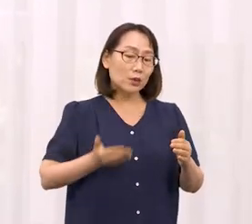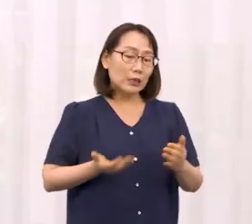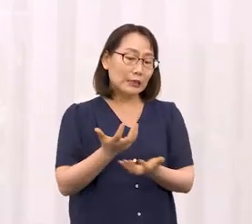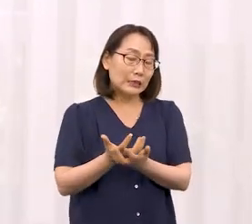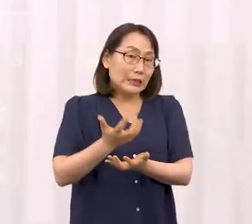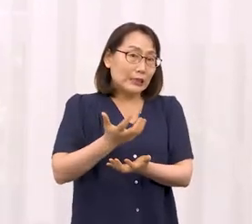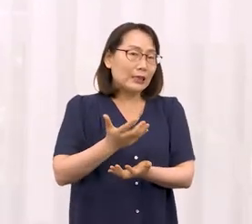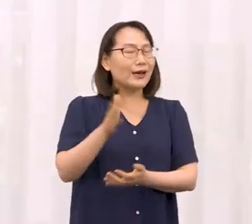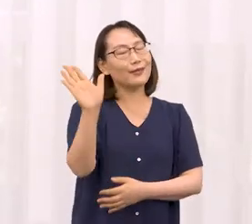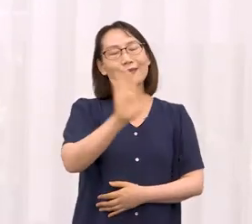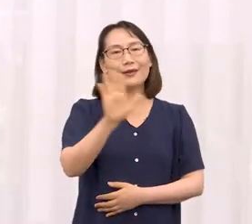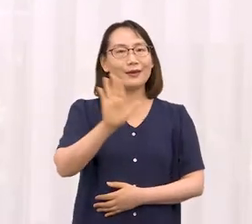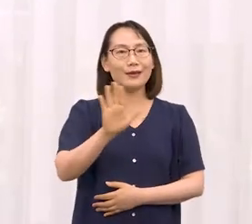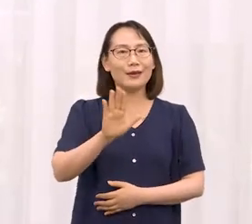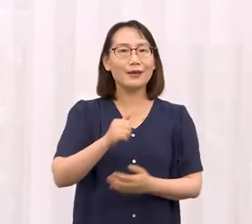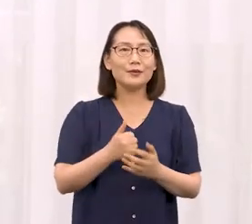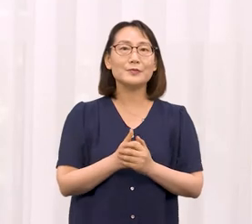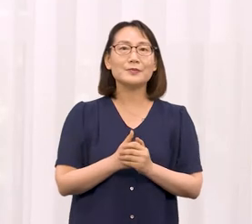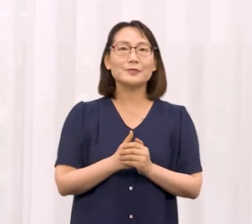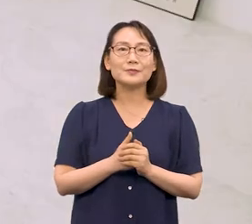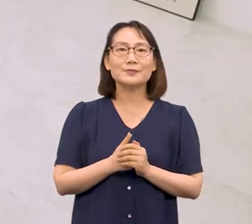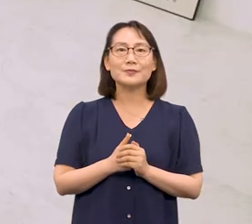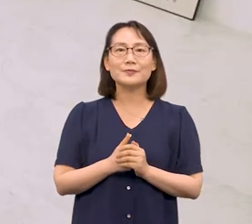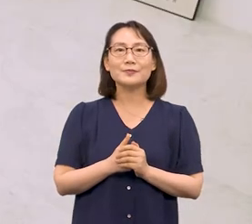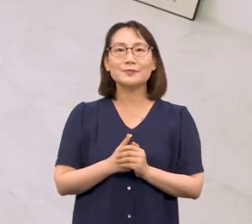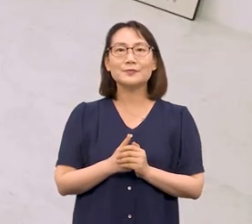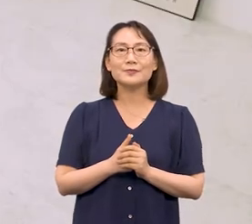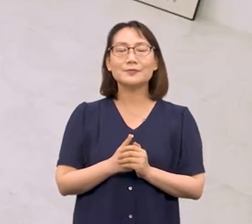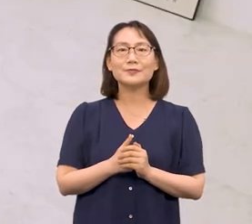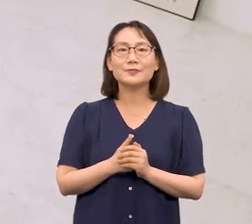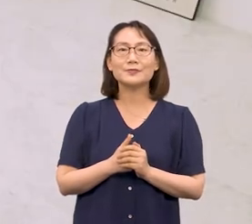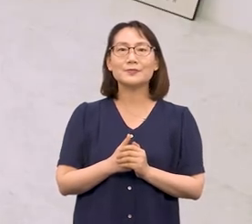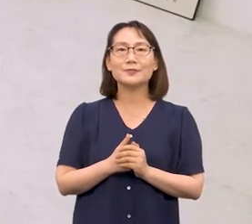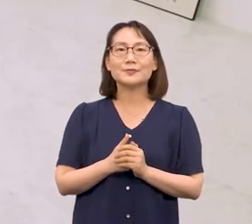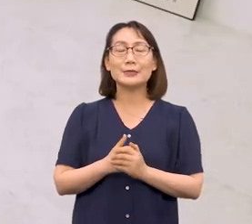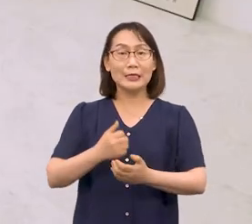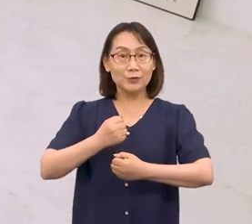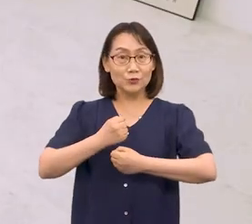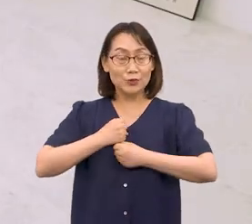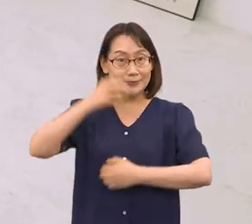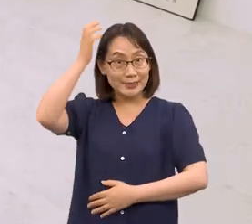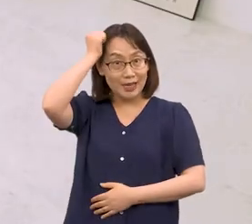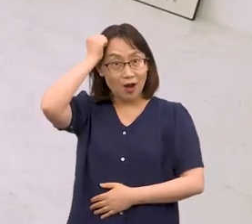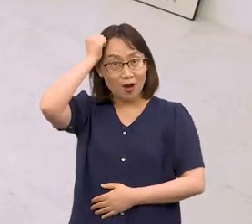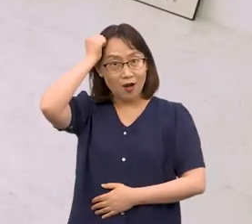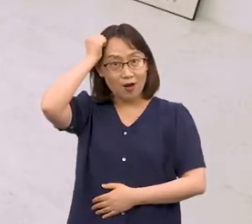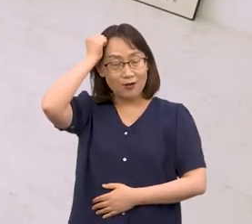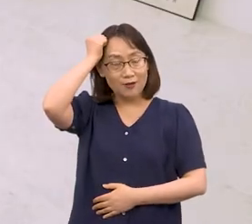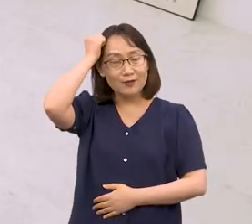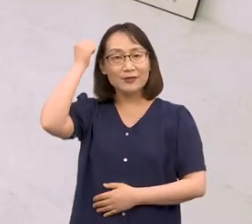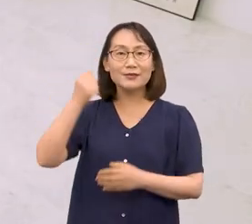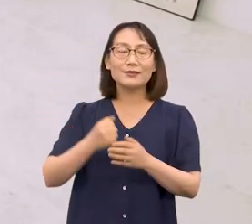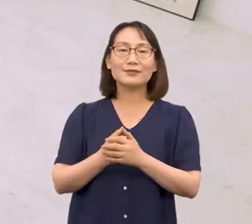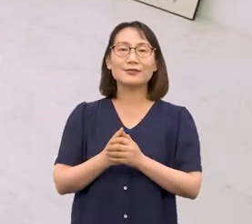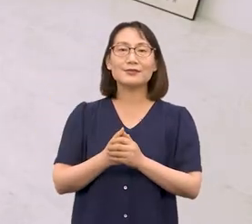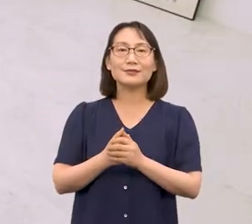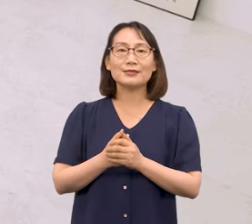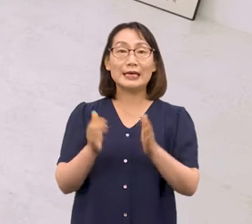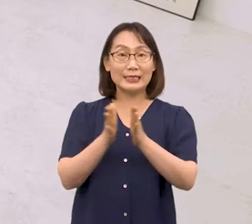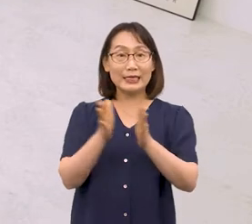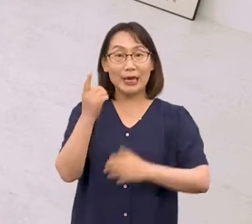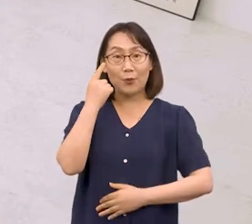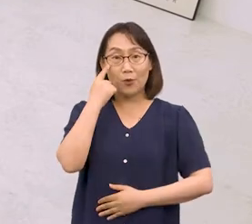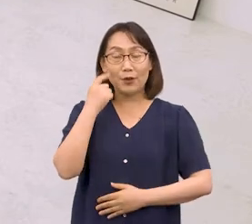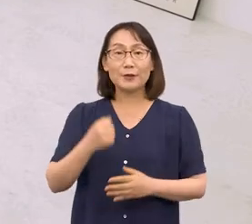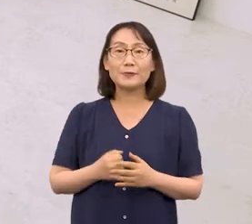다리가 띄워지면 안됩니다. 네, 그러면 주의사항 기억해주시고 동작 진행해보도록